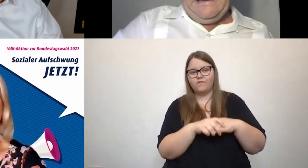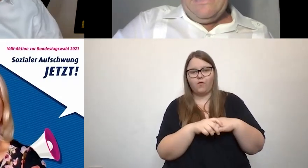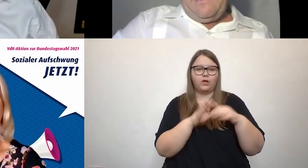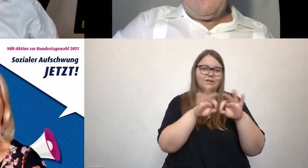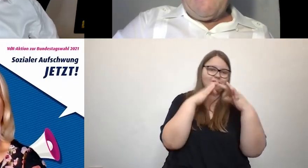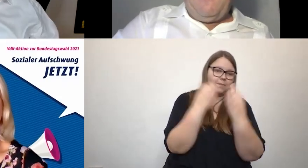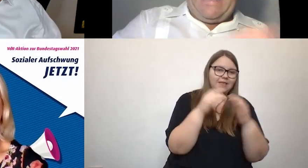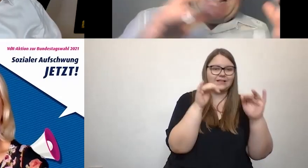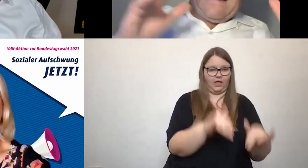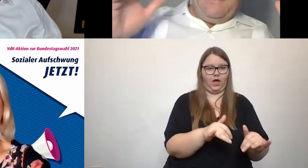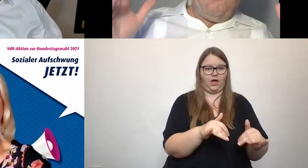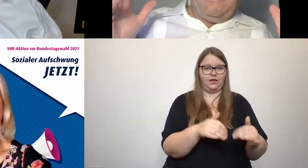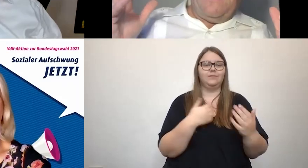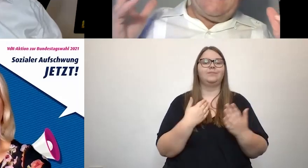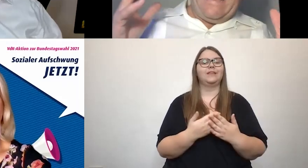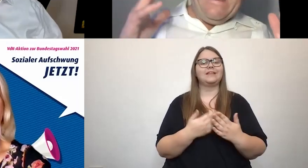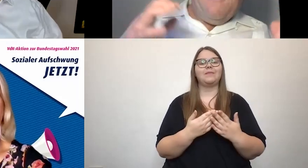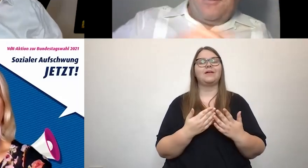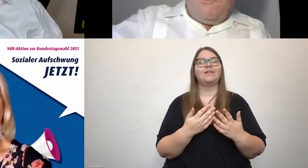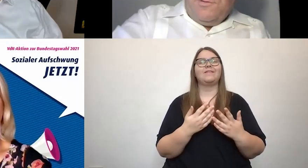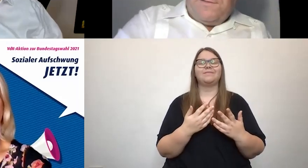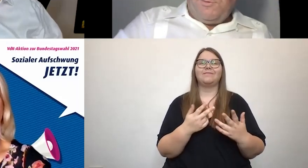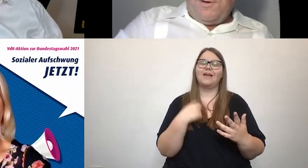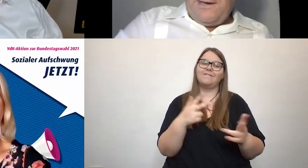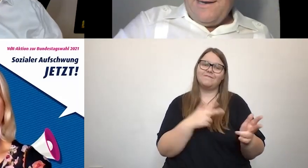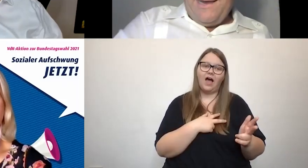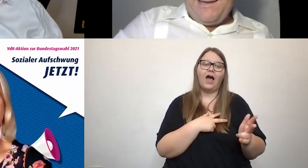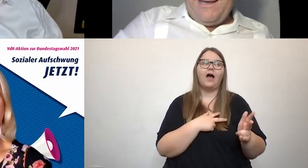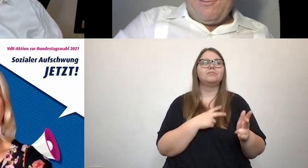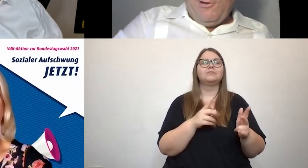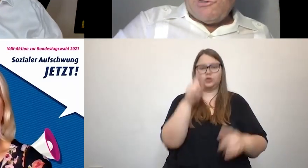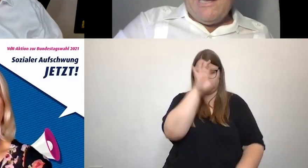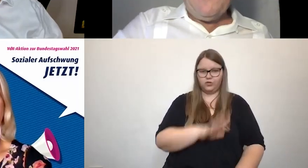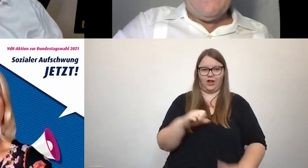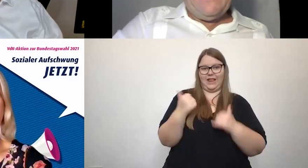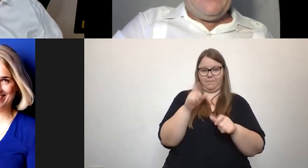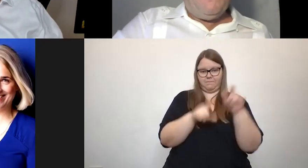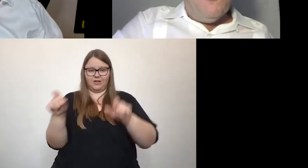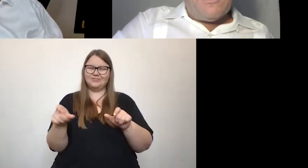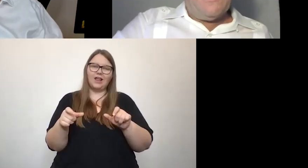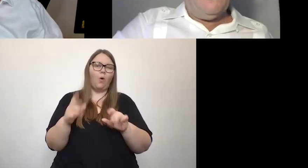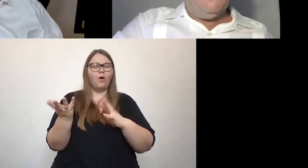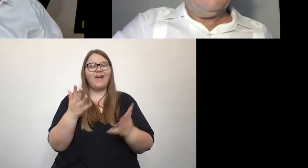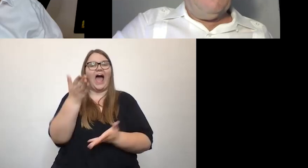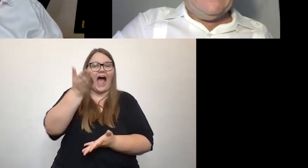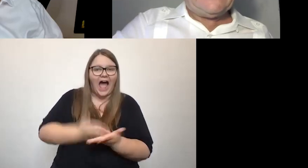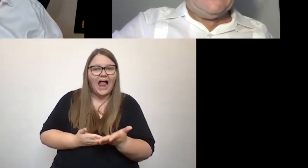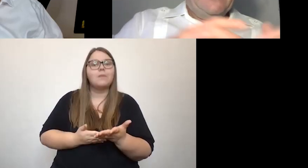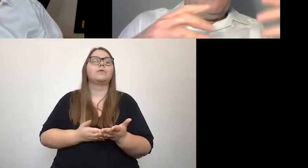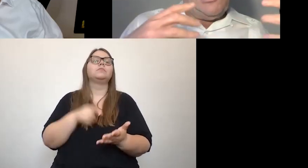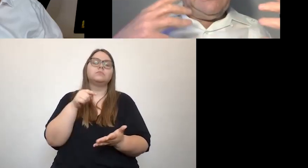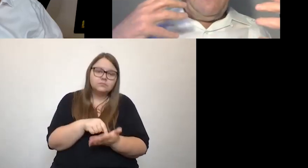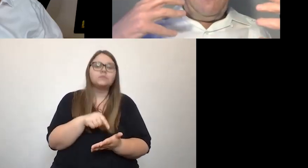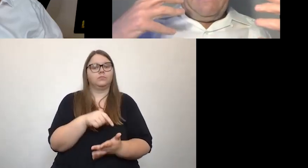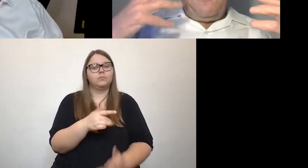3. Das heißt, wir reden eigentlich über fast die Hälfte der Bundesbürgerinnen in Deutschland, die in irgendeiner Art und Weise